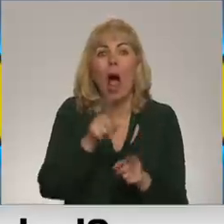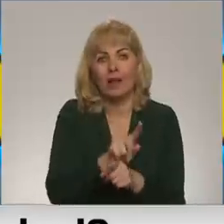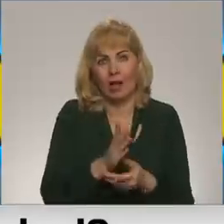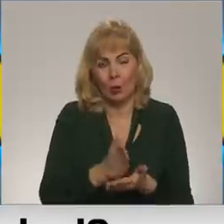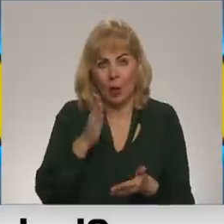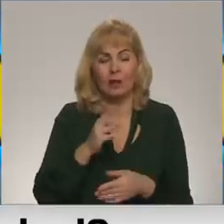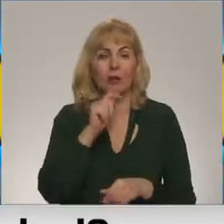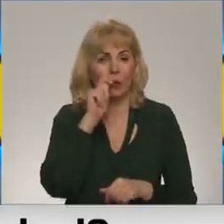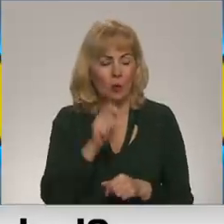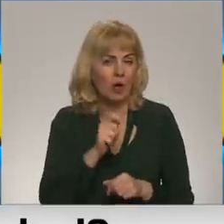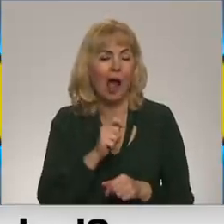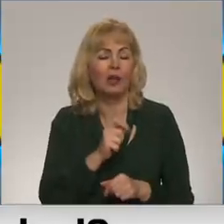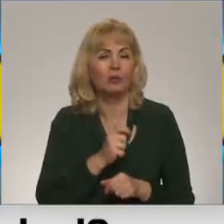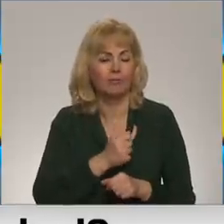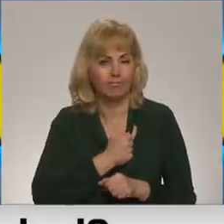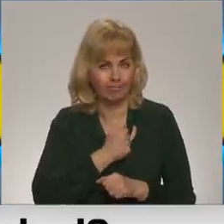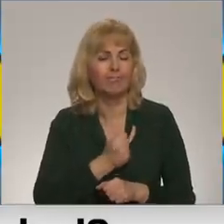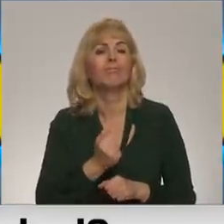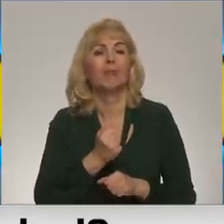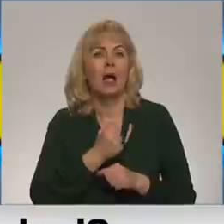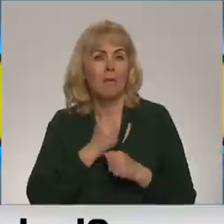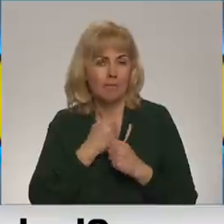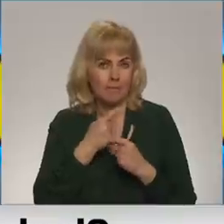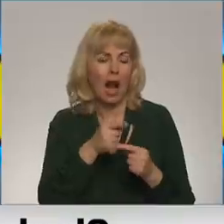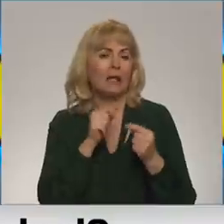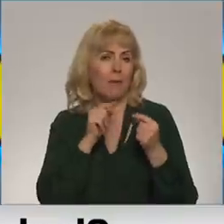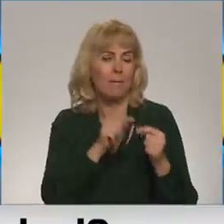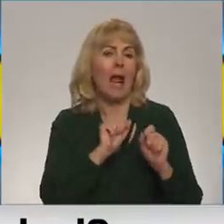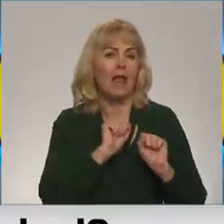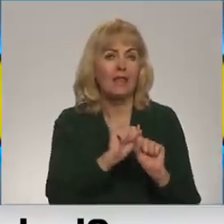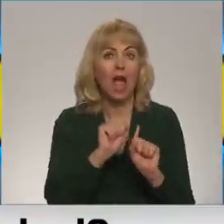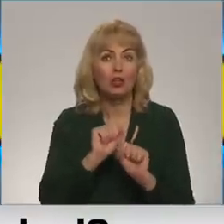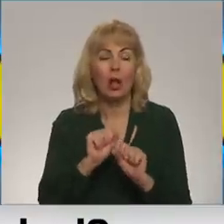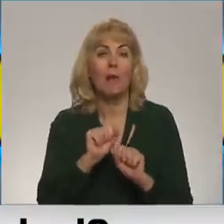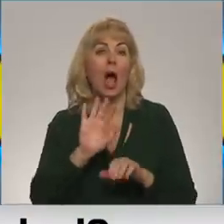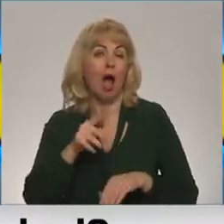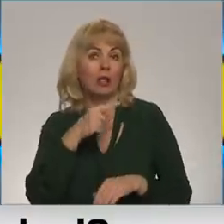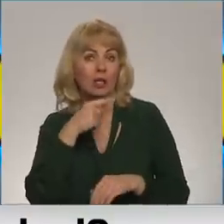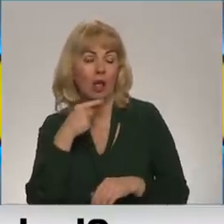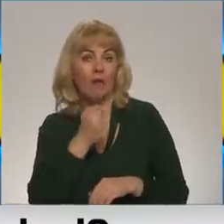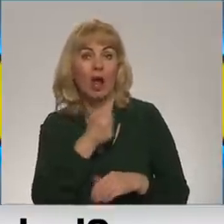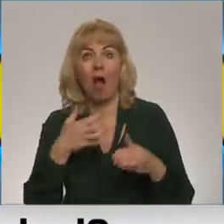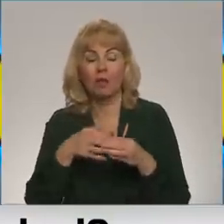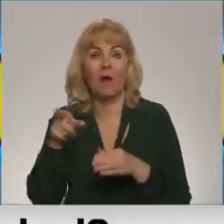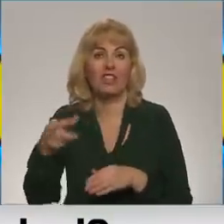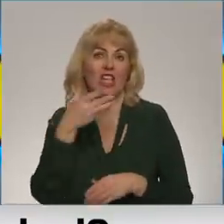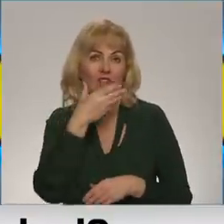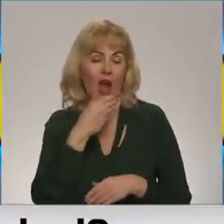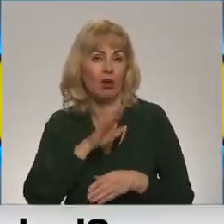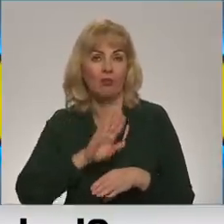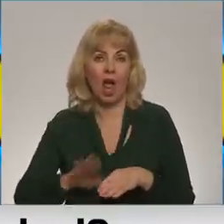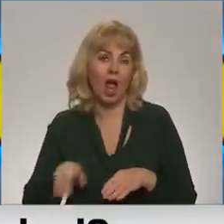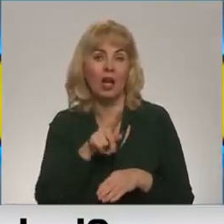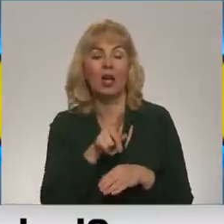Ukraiņa izrādīja sīvākas precestība nekā jebkurši domājis. Turklāt arī paši Krievi izbraņotie spēki izrādījušies ir daudz vājāka nekā Rietu